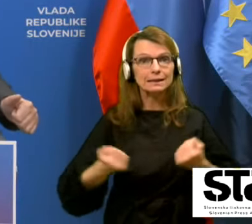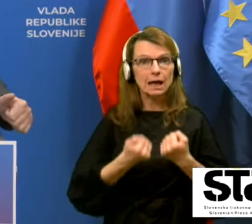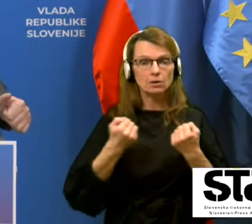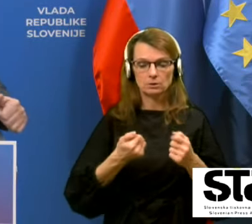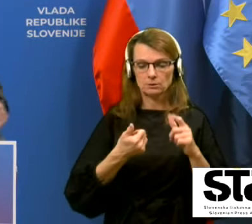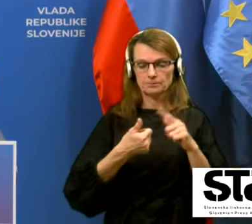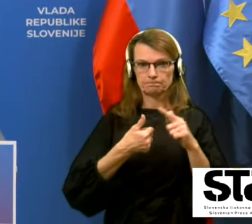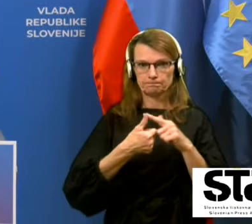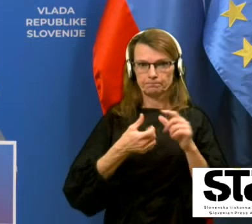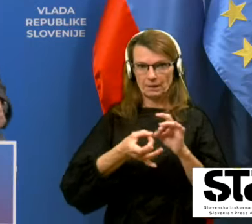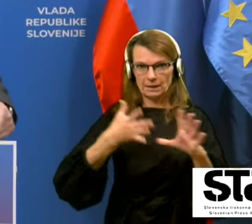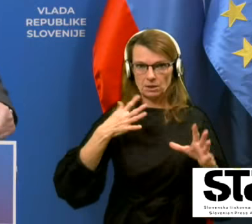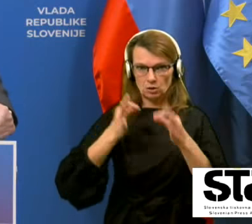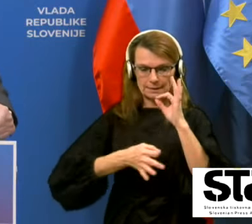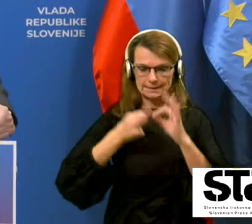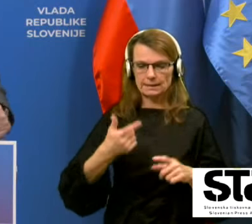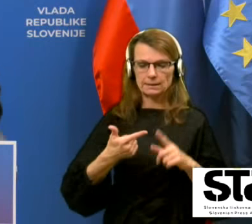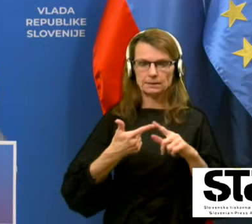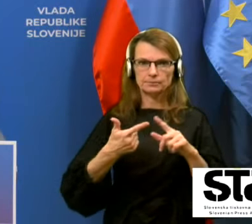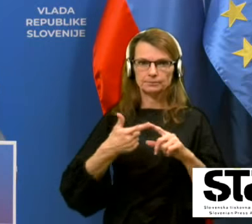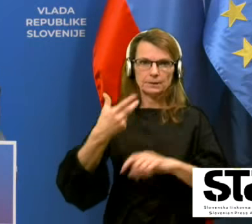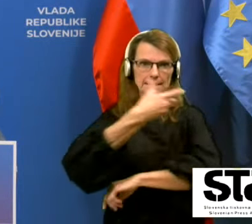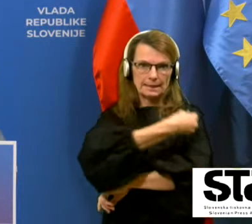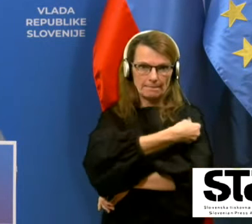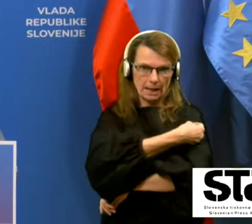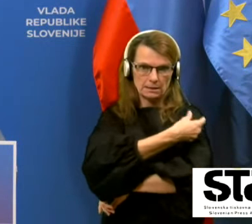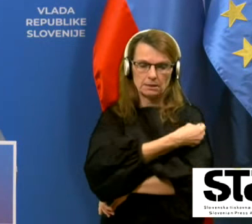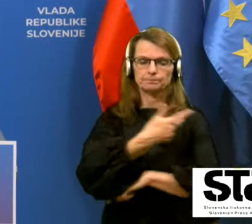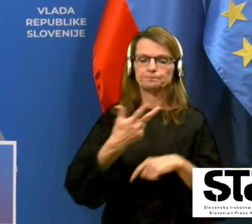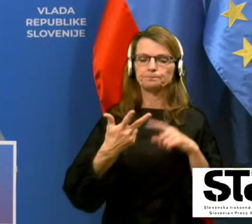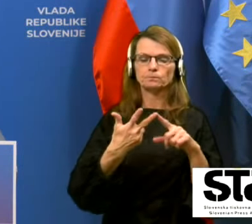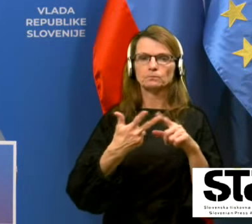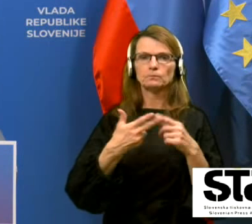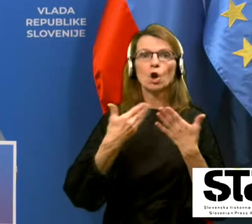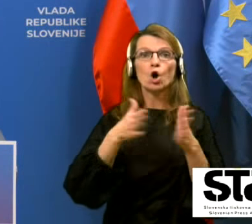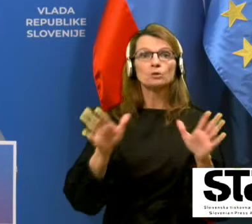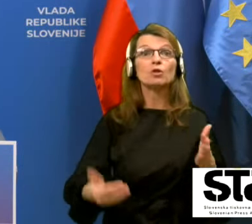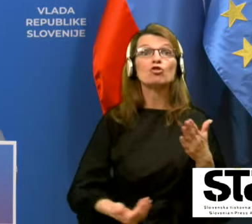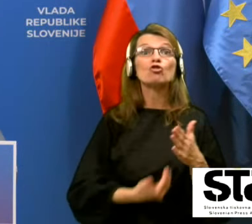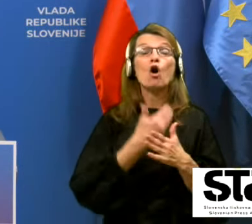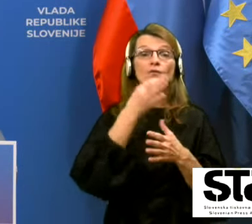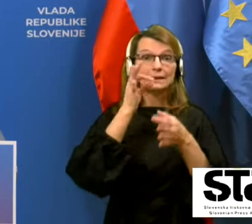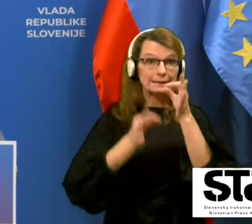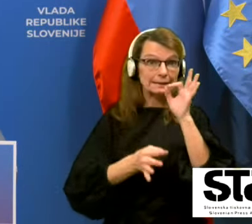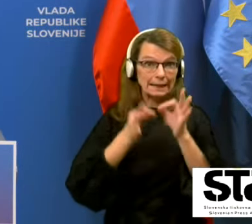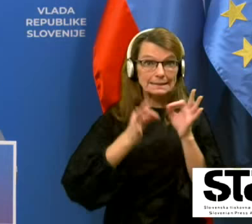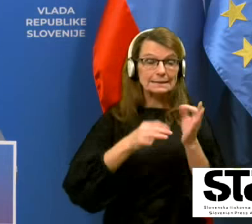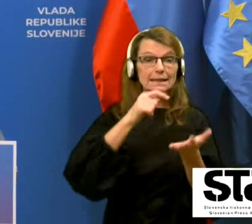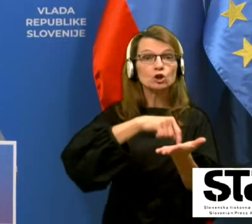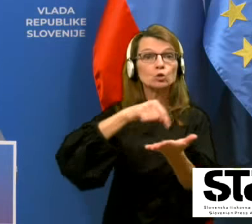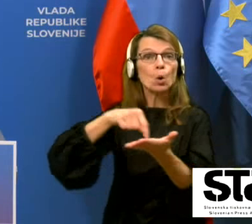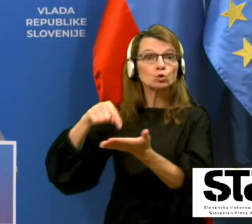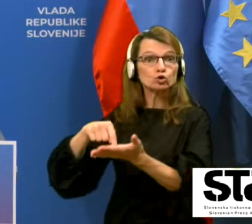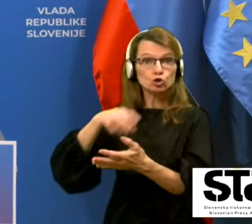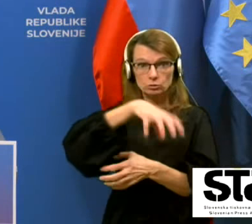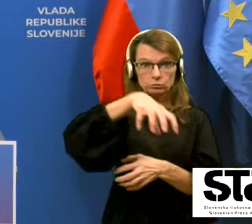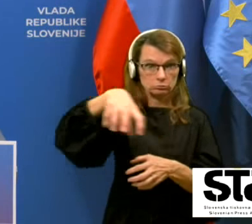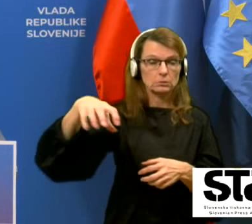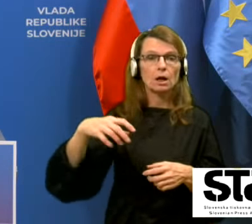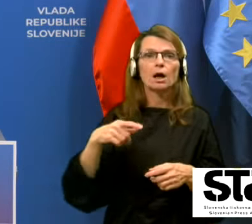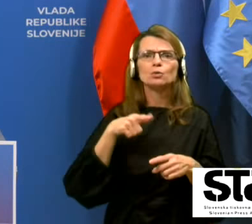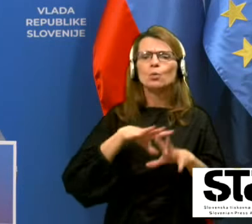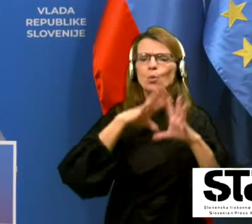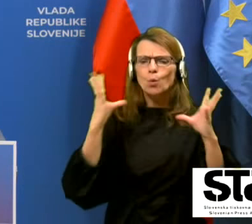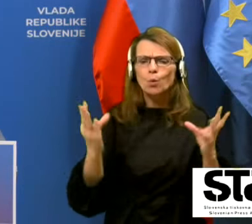za hitro testiranje, gre za cepljenje, gre za odpiranje novih testnih točk in vse to je treba